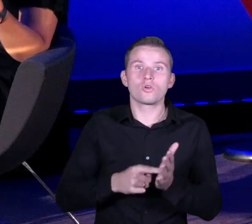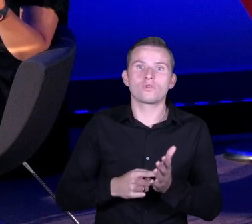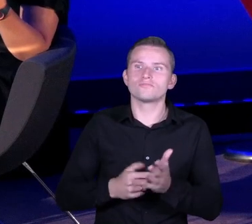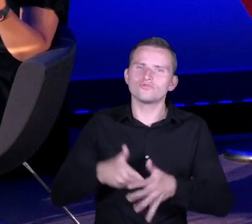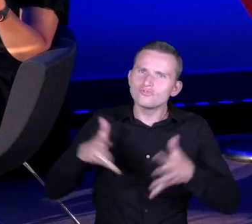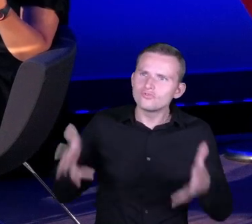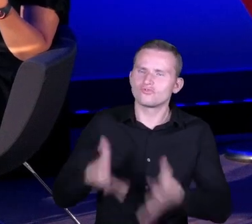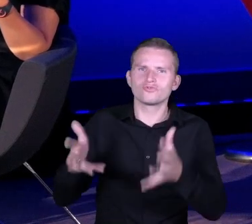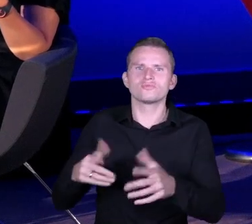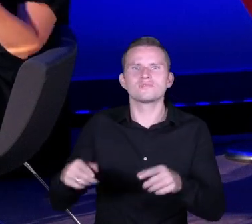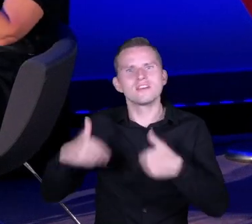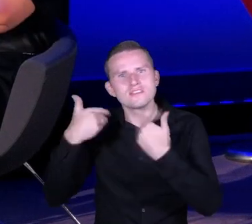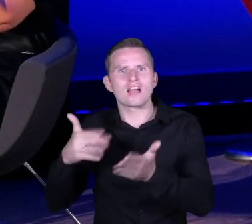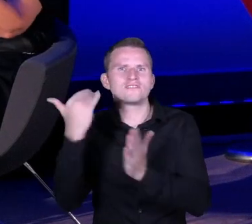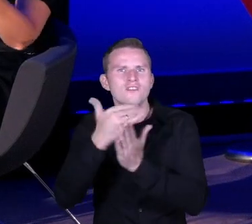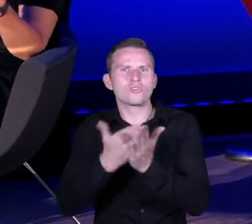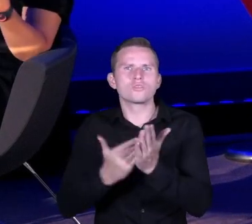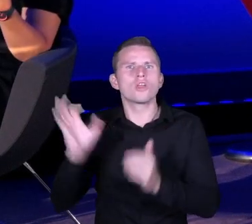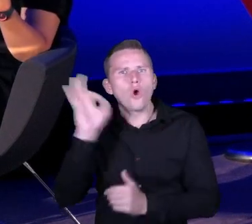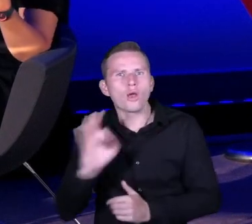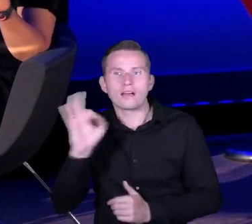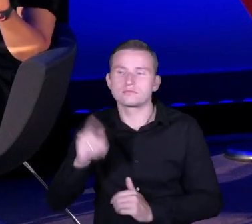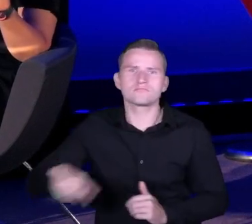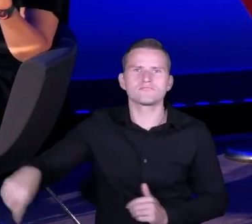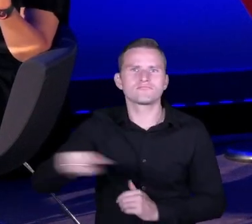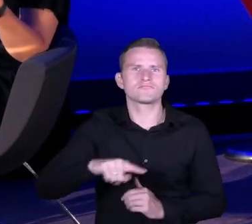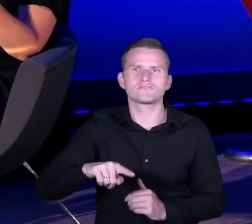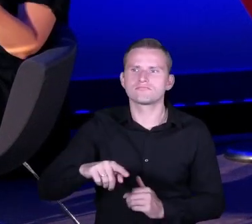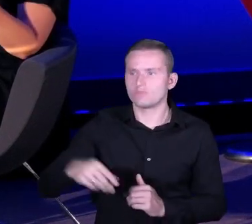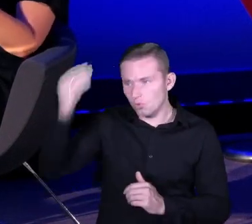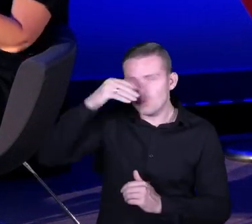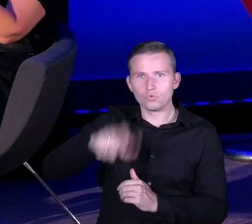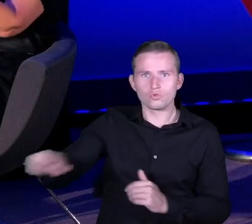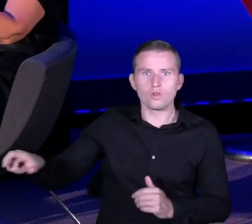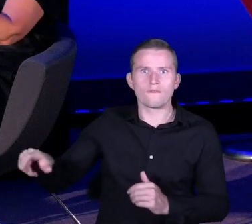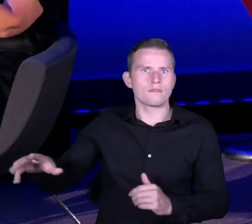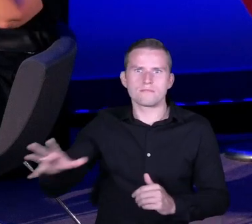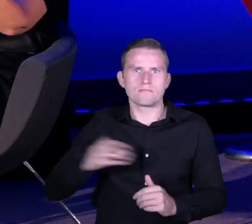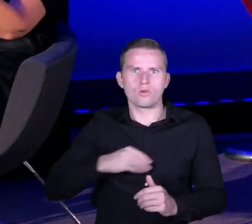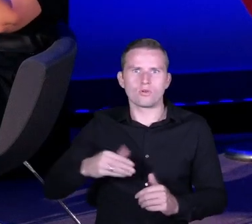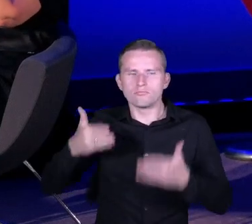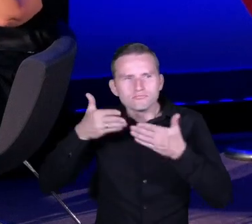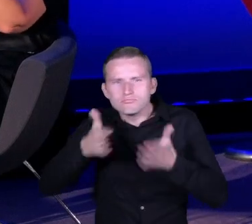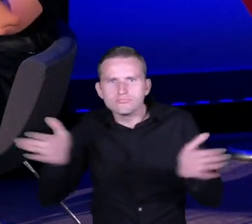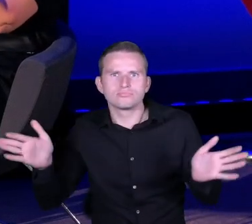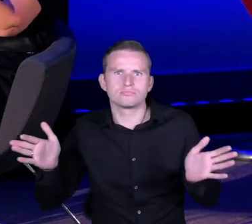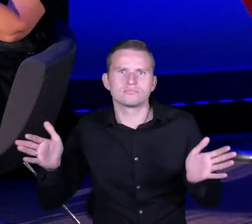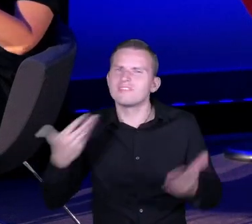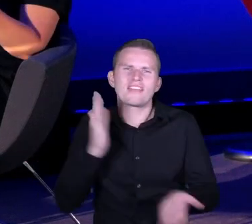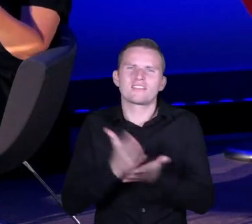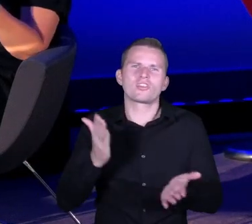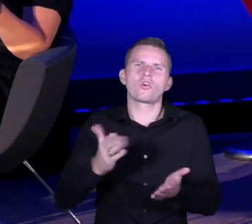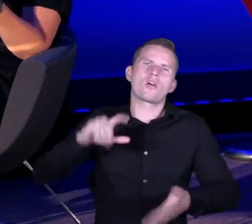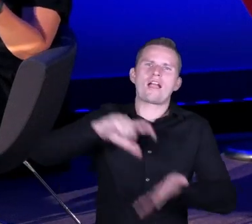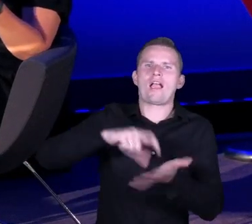tego, żeby no poszerzać też horyzonty uczniów i niekoniecznie tylko w klasie, kiedy nie wiem, słuchają